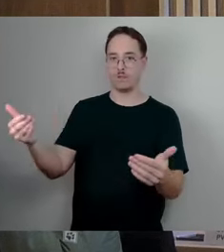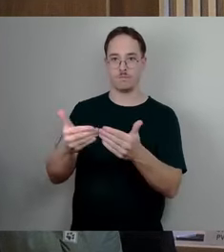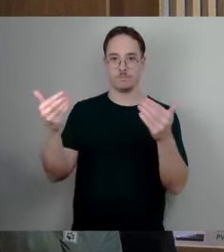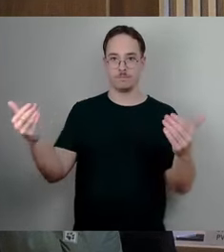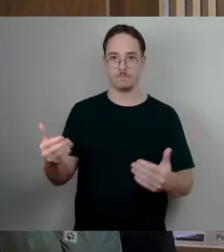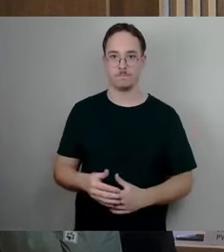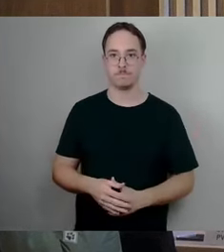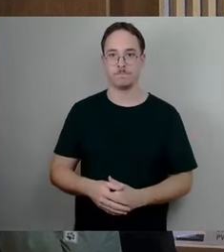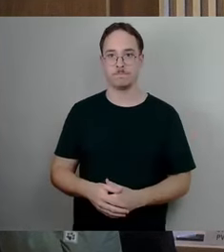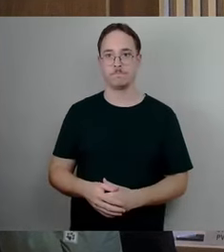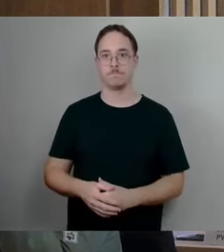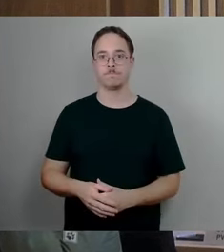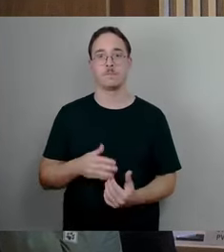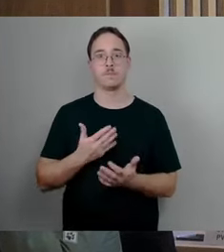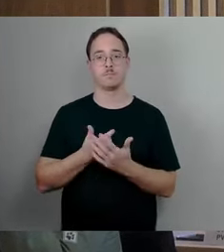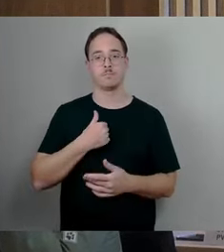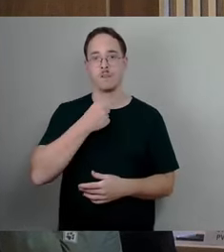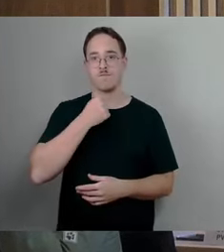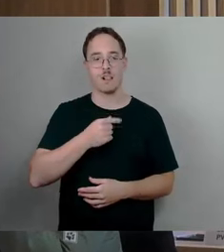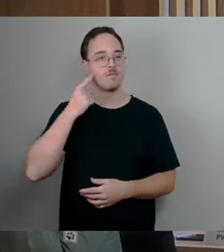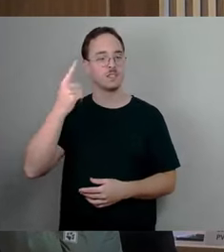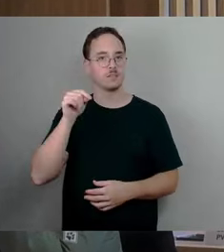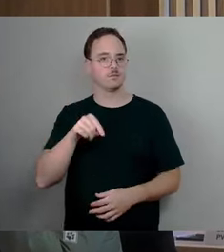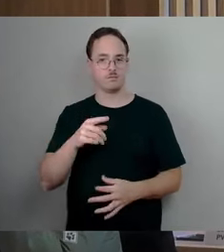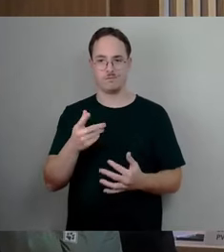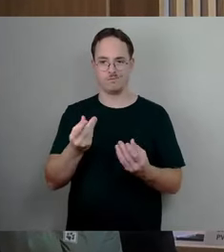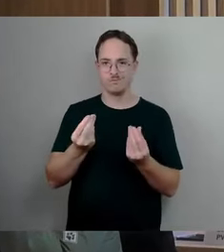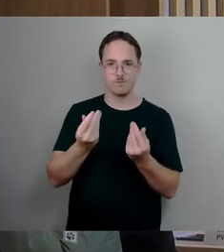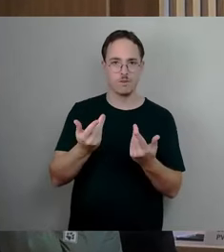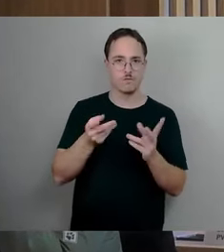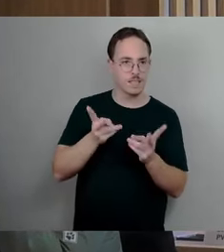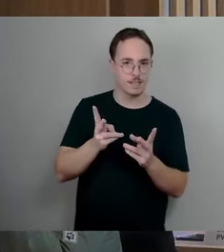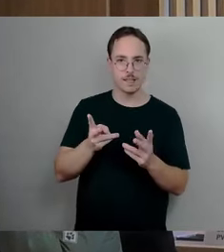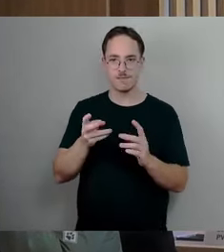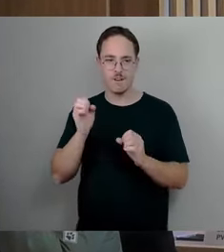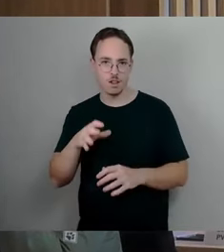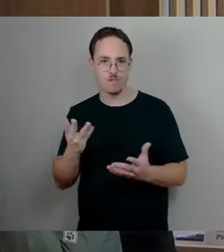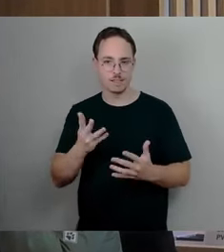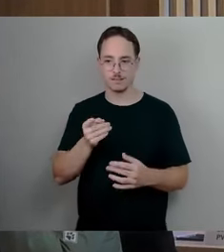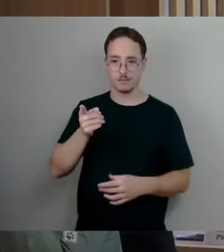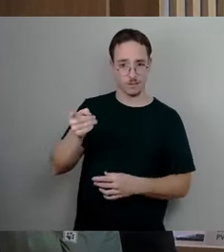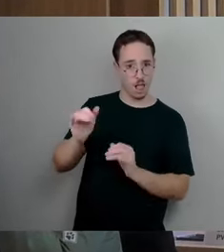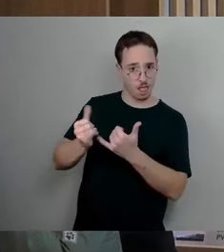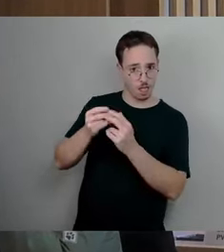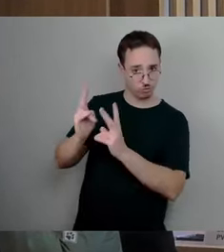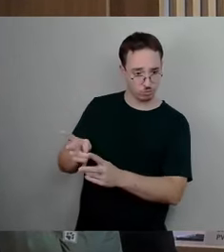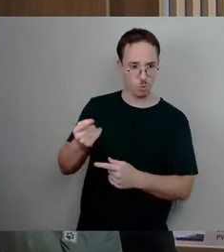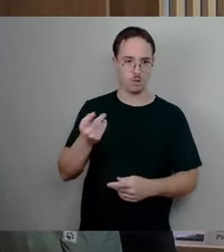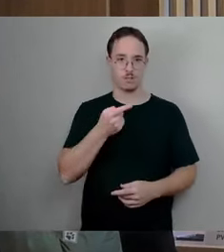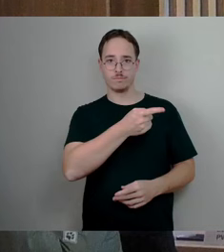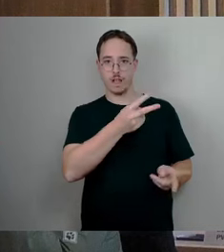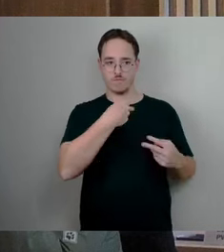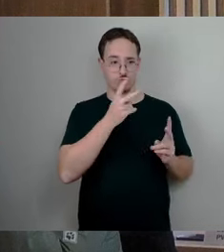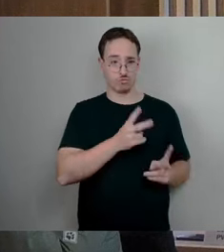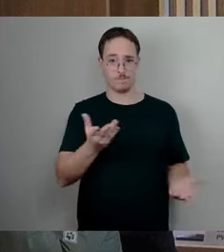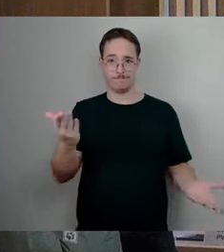gerne wissen, wie passen diese Dinge denn zusammen, was ist denn jetzt nun richtig, stimmen die Aussagen der Eltern, dass wir massiv mit Schließungen und Teilschließungen in der